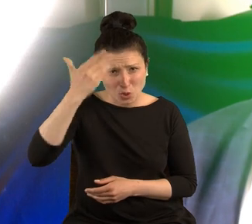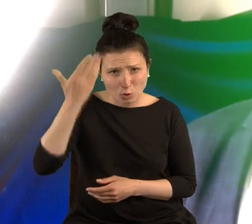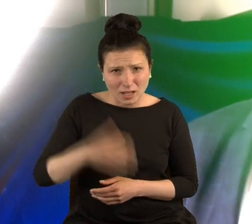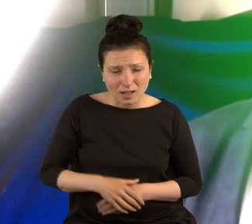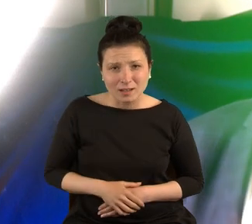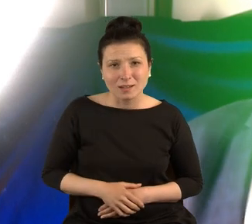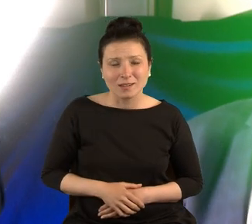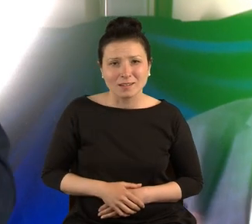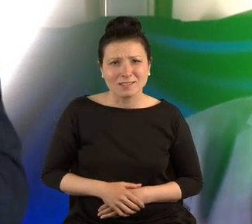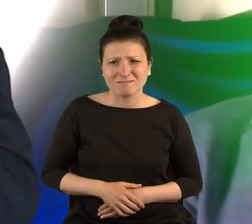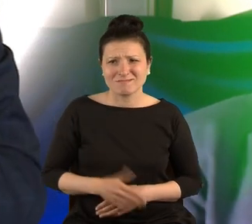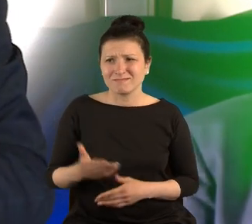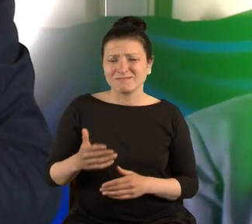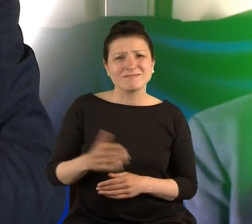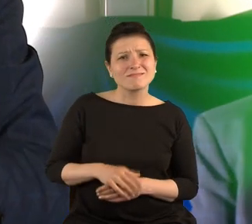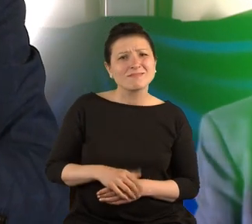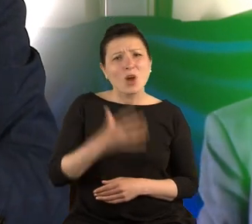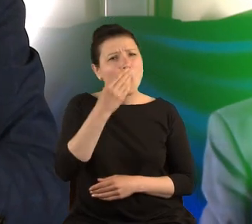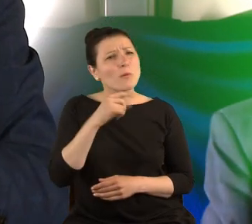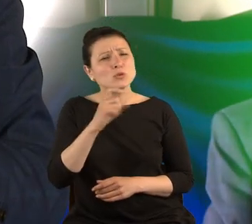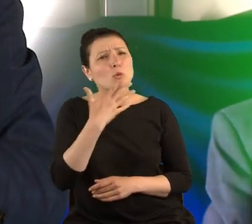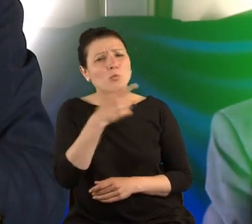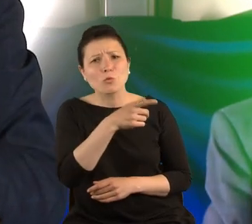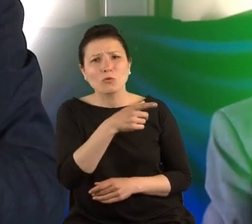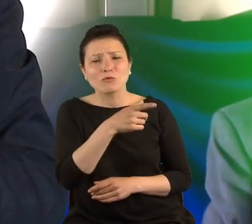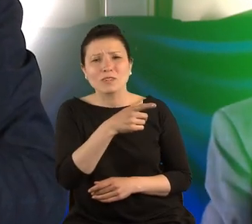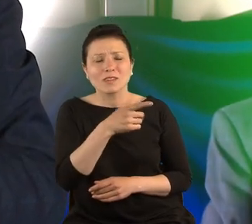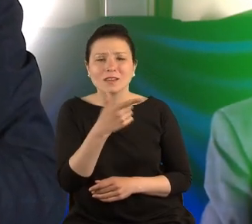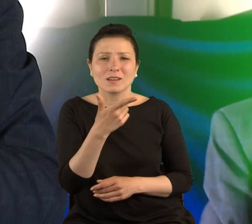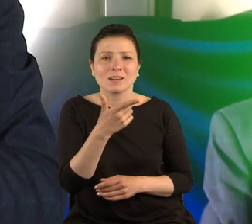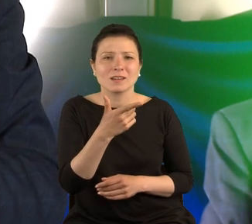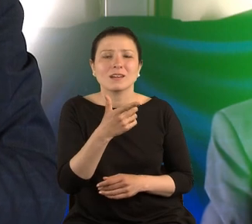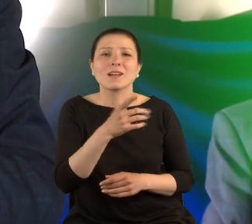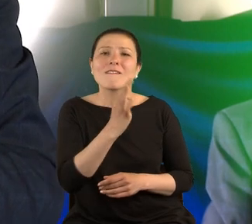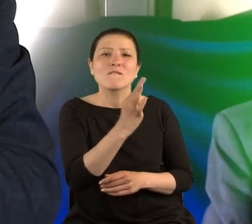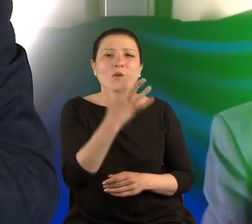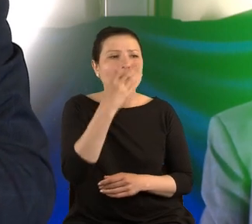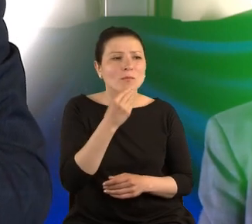O czym jest, o czym są słoneczniki Van Gogha?